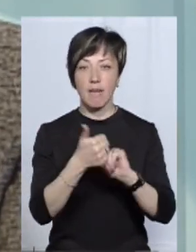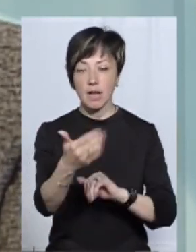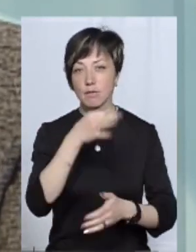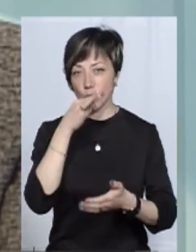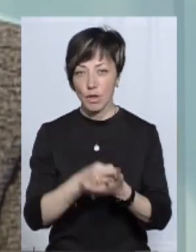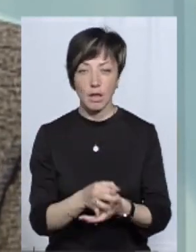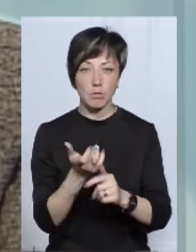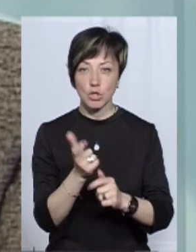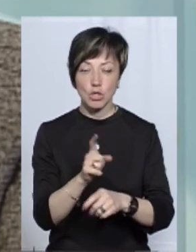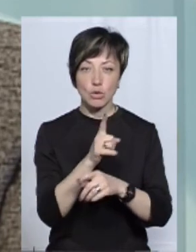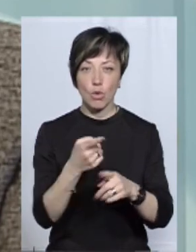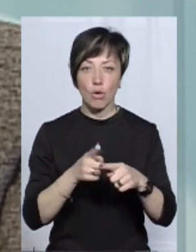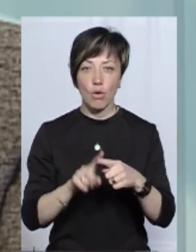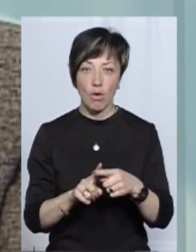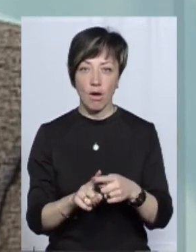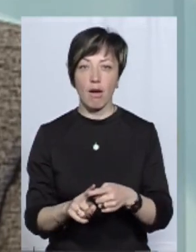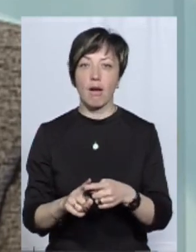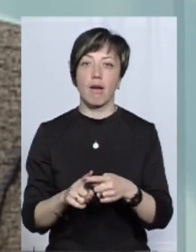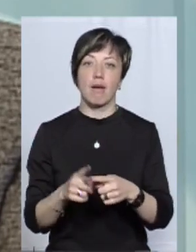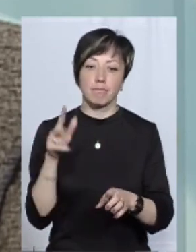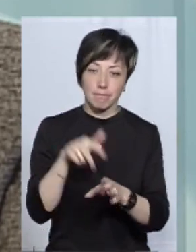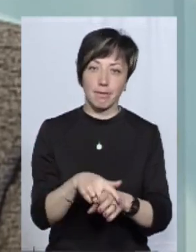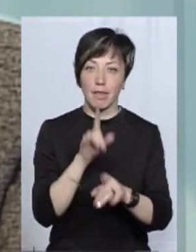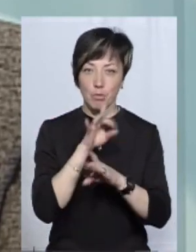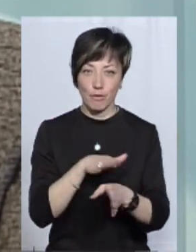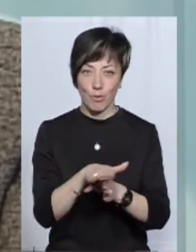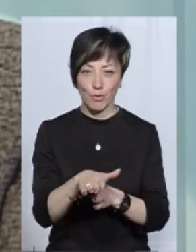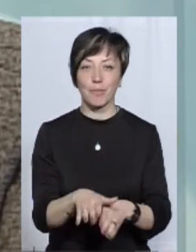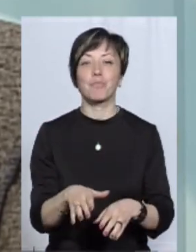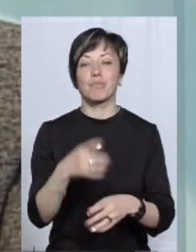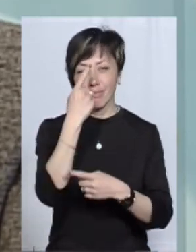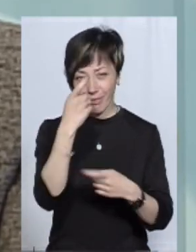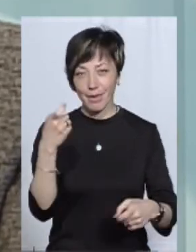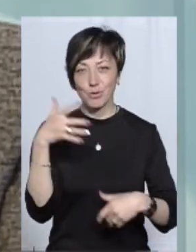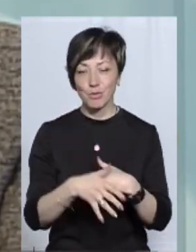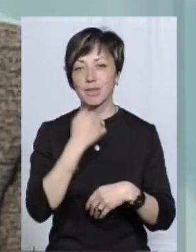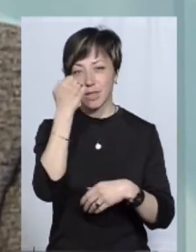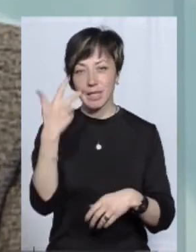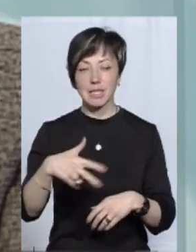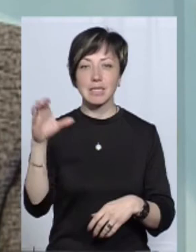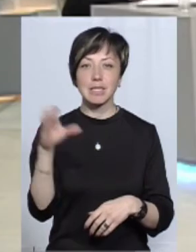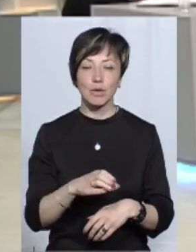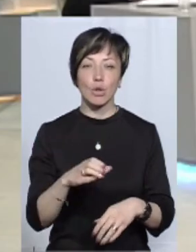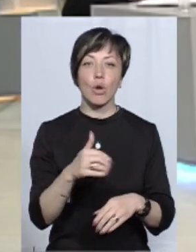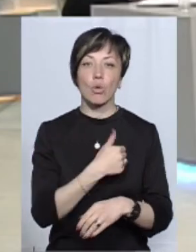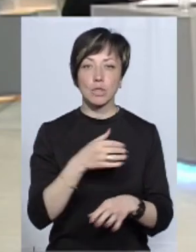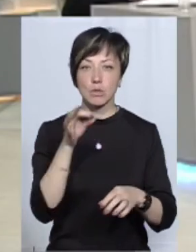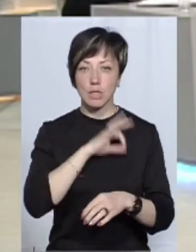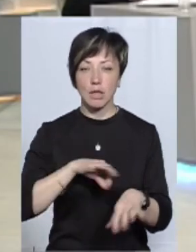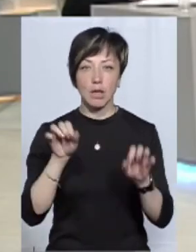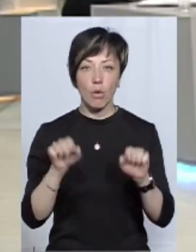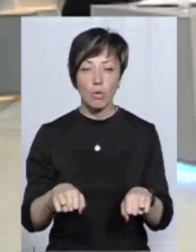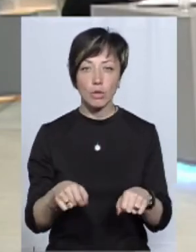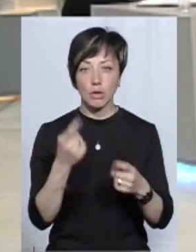відповідати, ніхто більше цього воза за вас тягнути не буде. Дякую, посил, ваш зрозумілий. 30 секунд, будь ласка. Я хочу скористатися